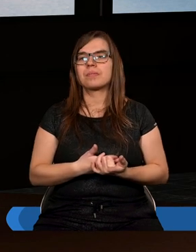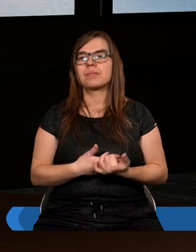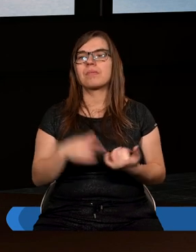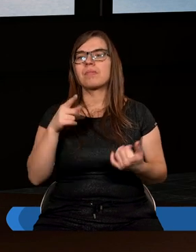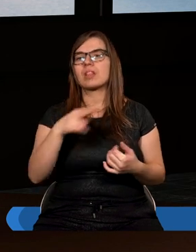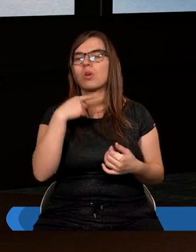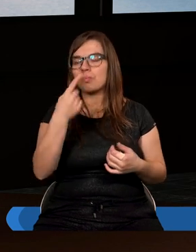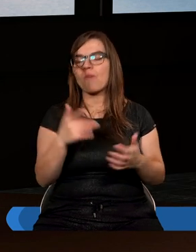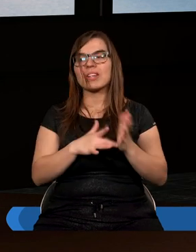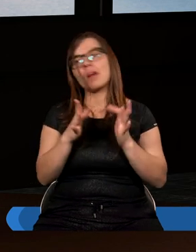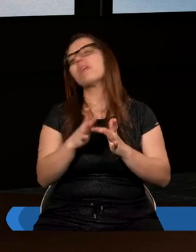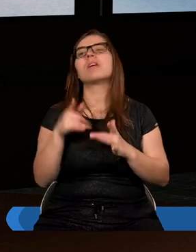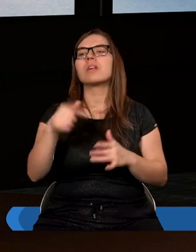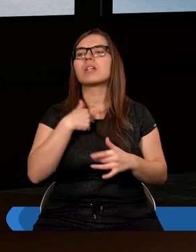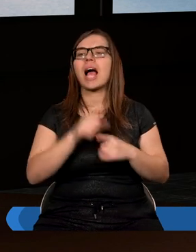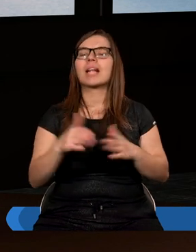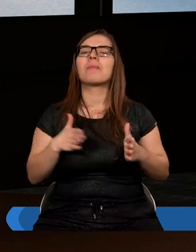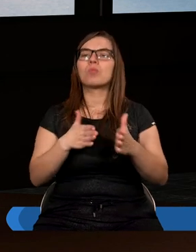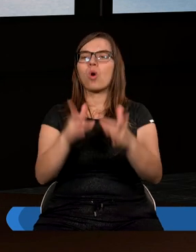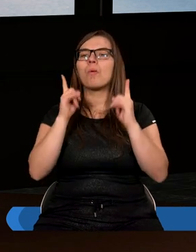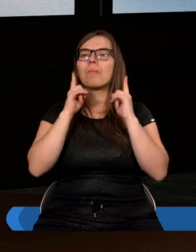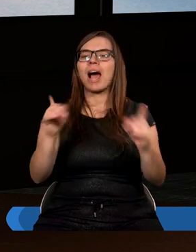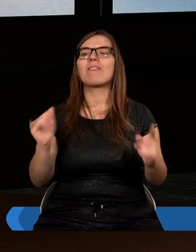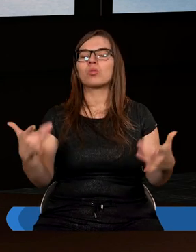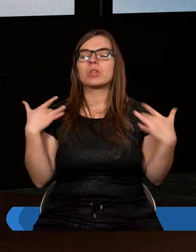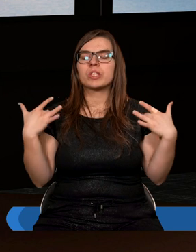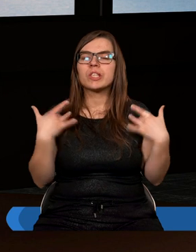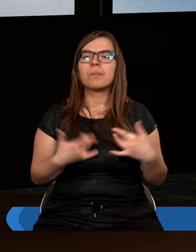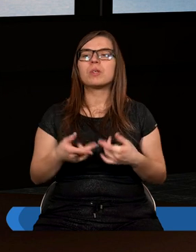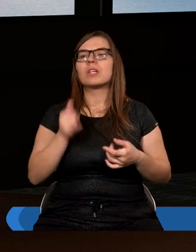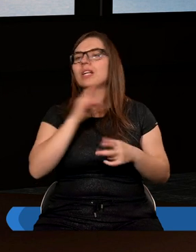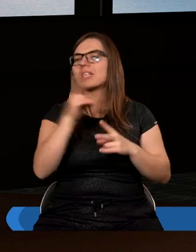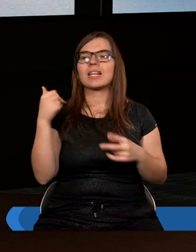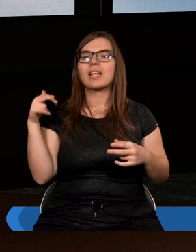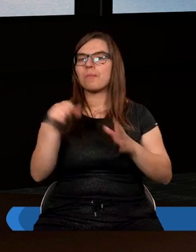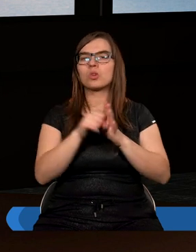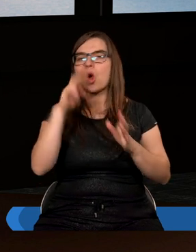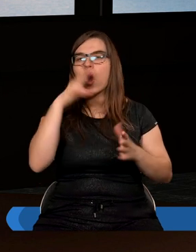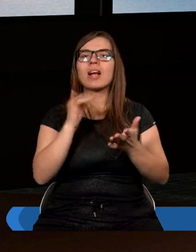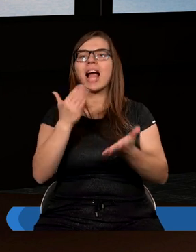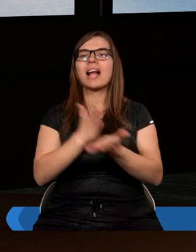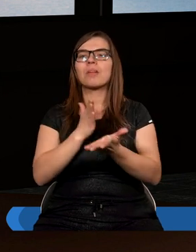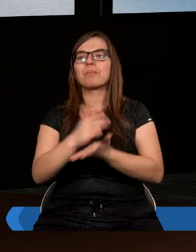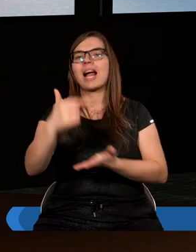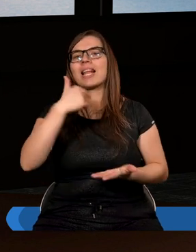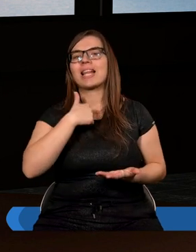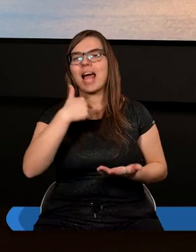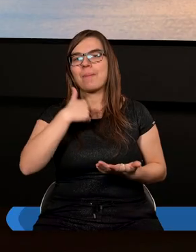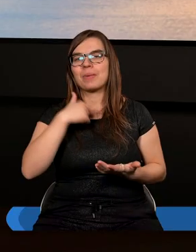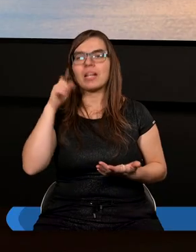Jezus mu odpowiedział Ja jestem drogą, prawdą i życiem. Nikt nie przychodzi do Ojca, jak tylko przeze mnie.